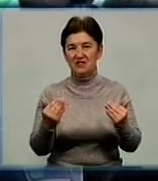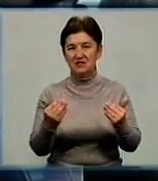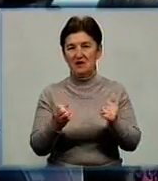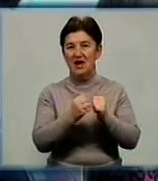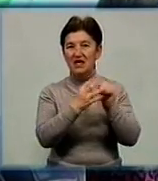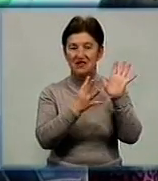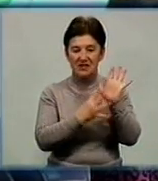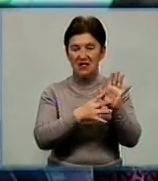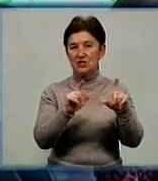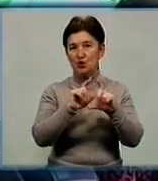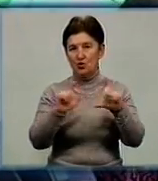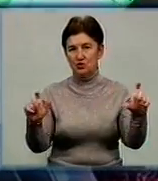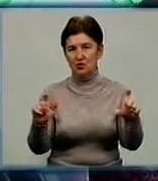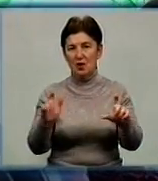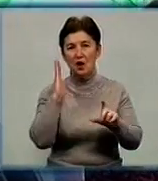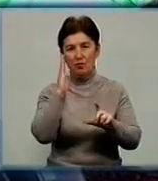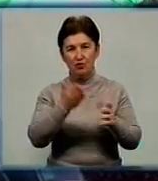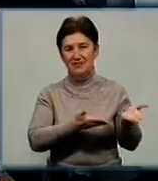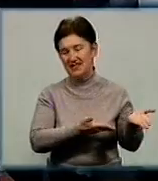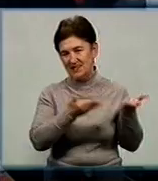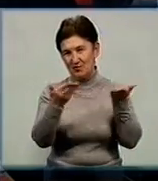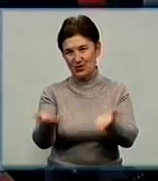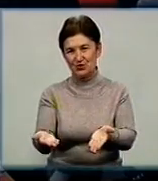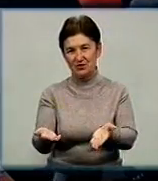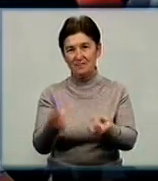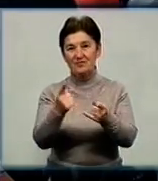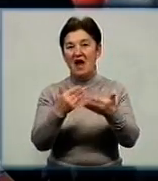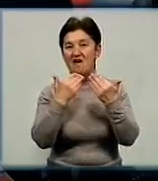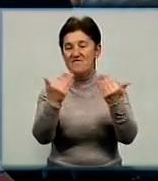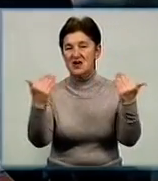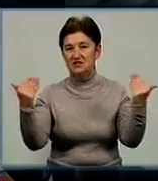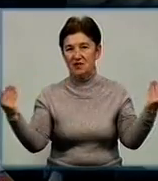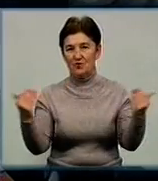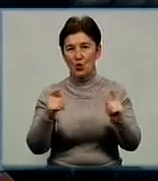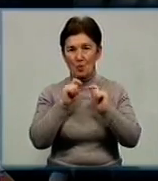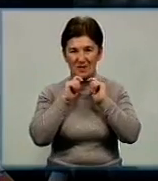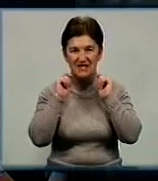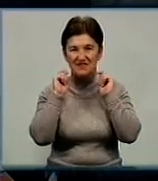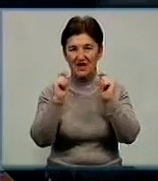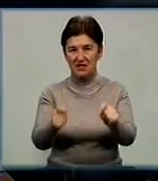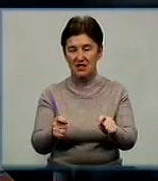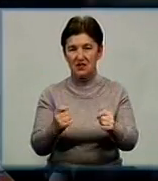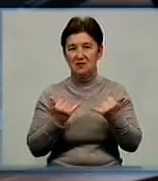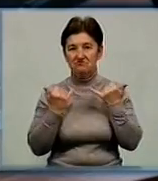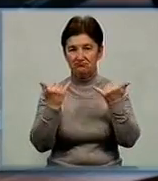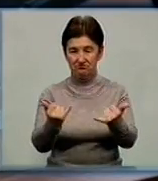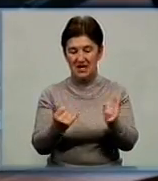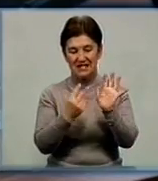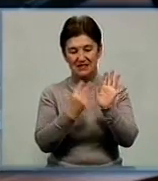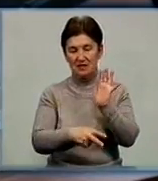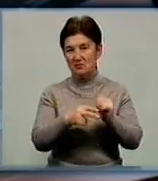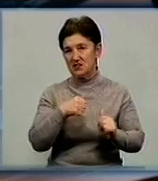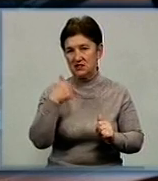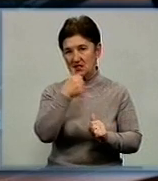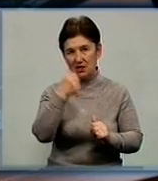в 19-й школі, хто буде запрошувати до того епідемії. Виставку присвятили 70-річчю перемоги у Другій світовій війні. Більшість